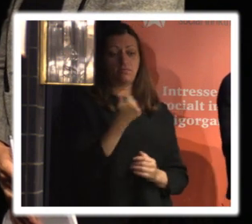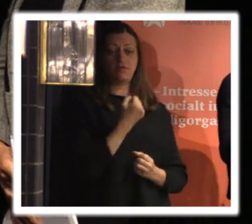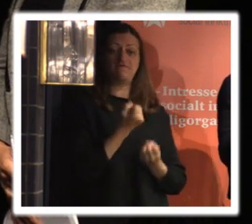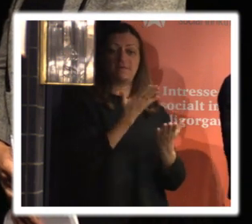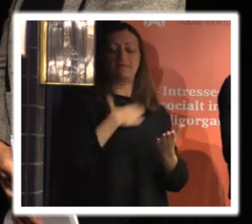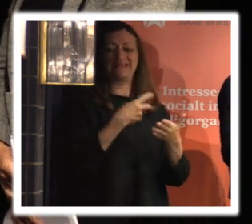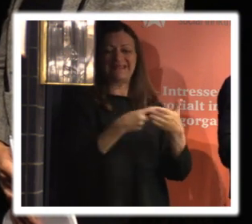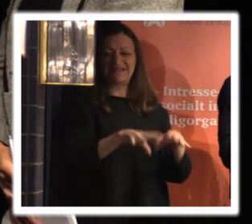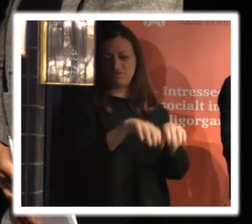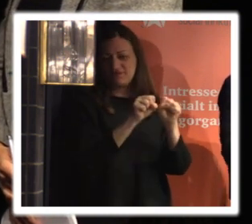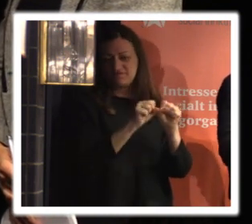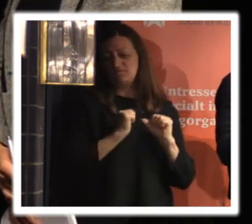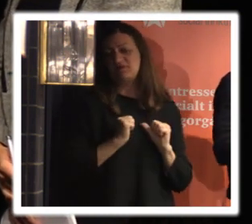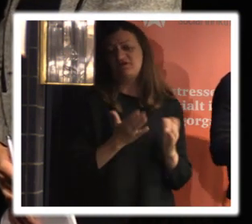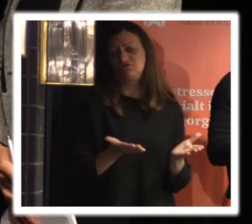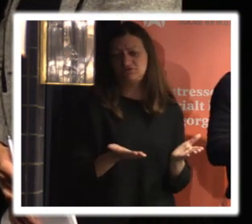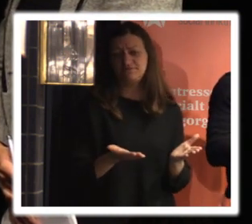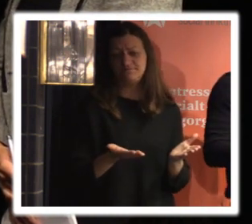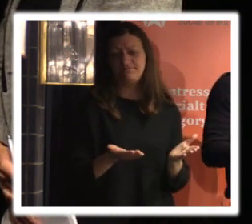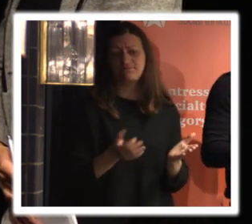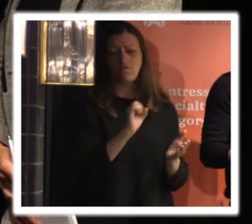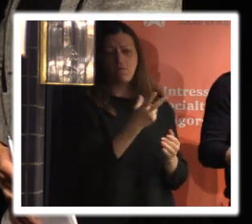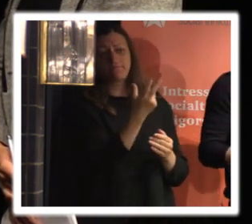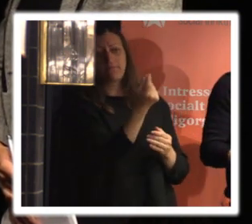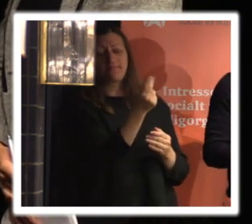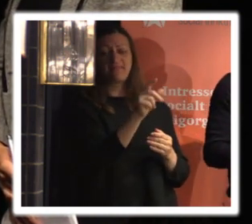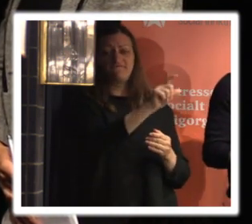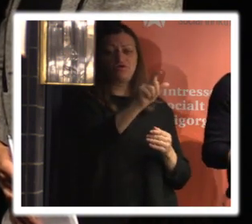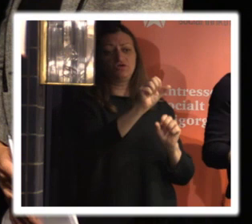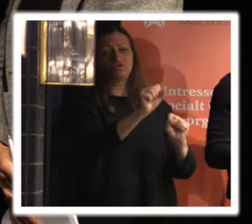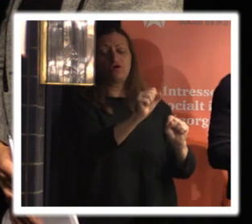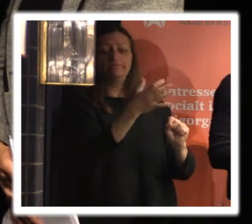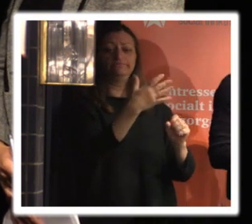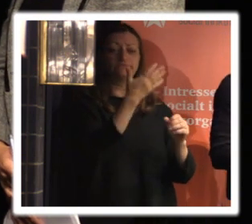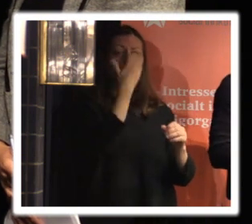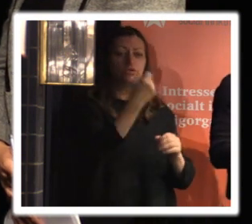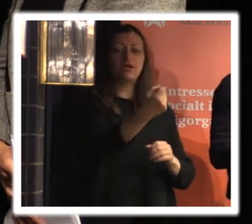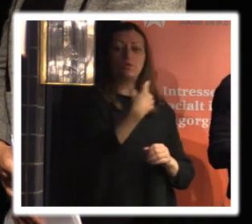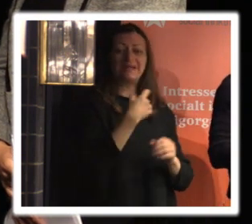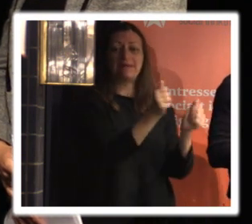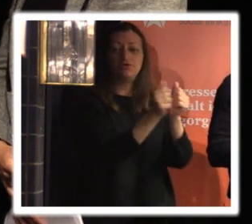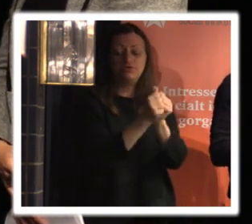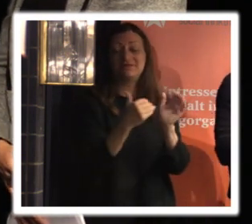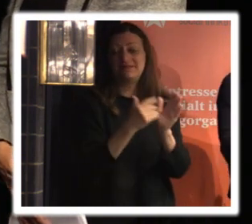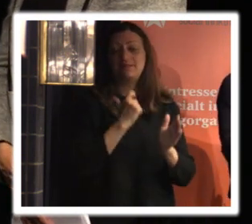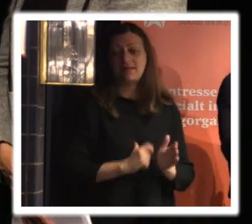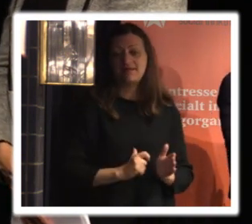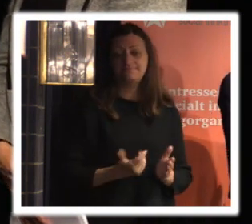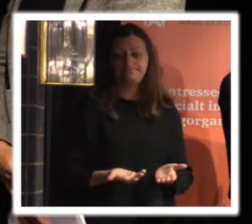adressuppgifter det säger ju sig självt för att den andra sidan ska kunna fullgöra avtalet och skicka produkten till mig eller sådär